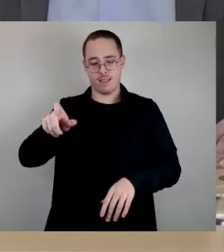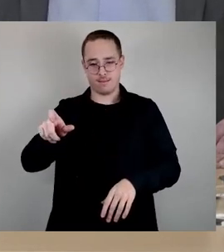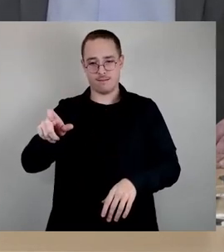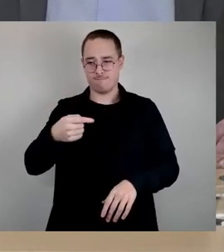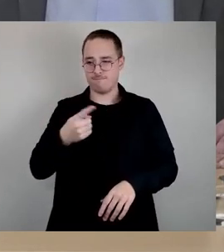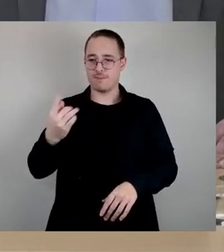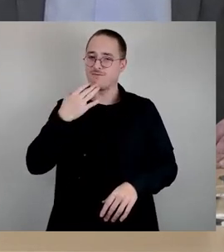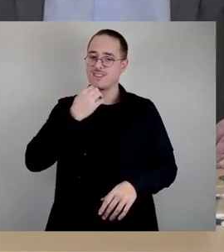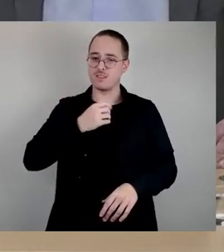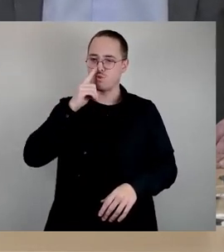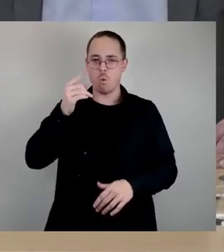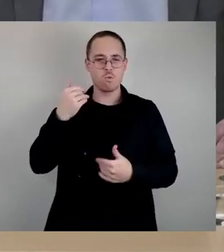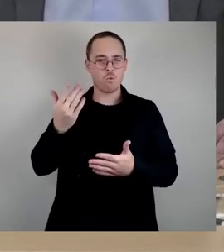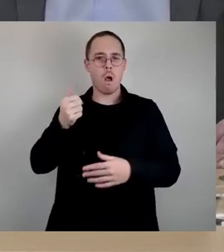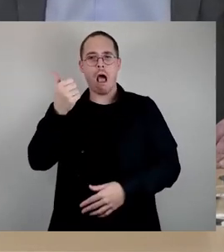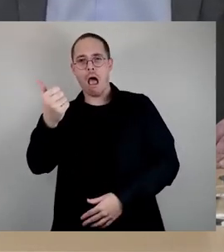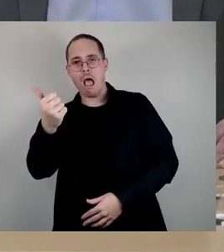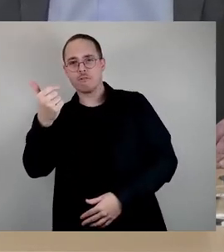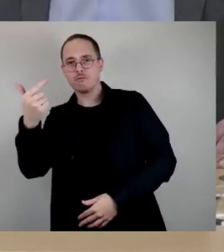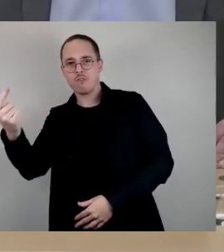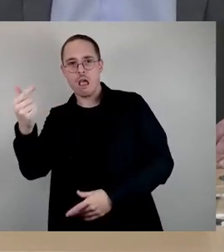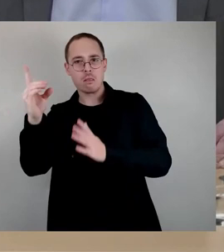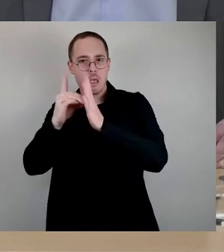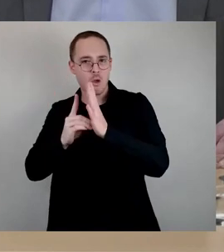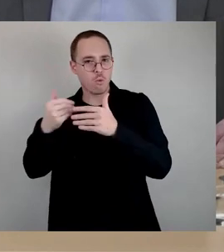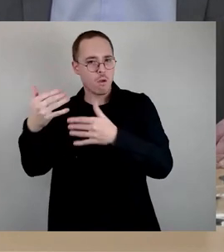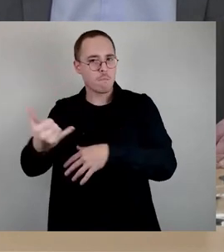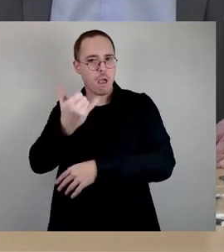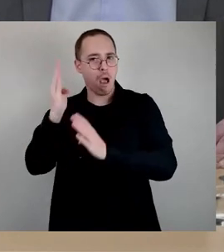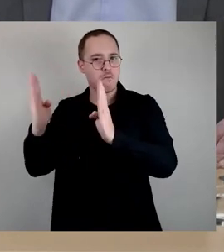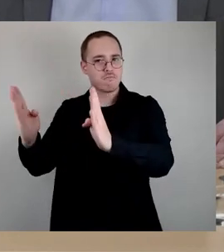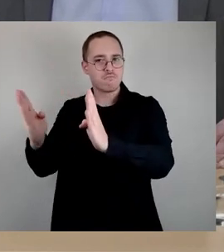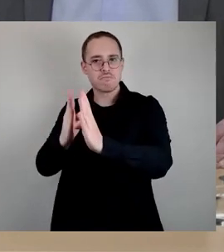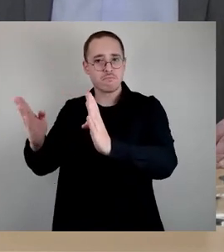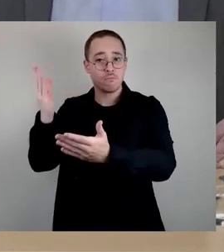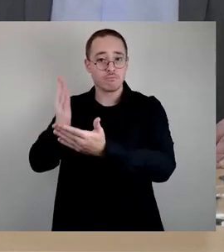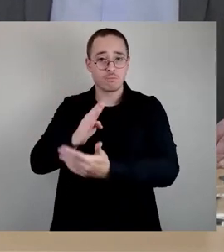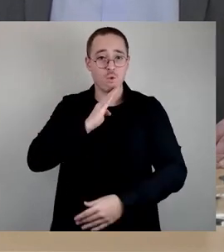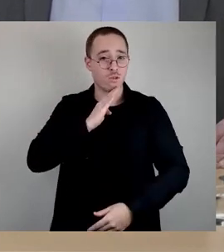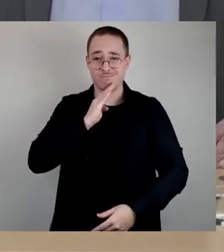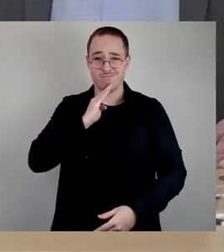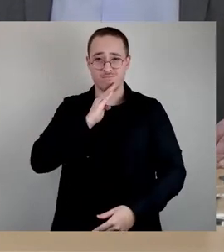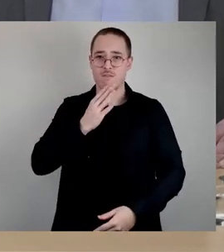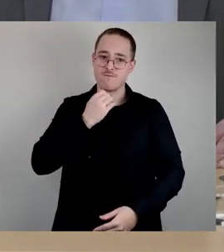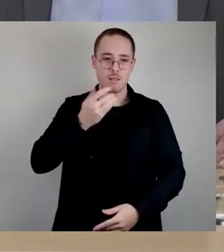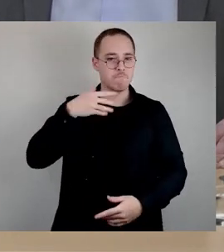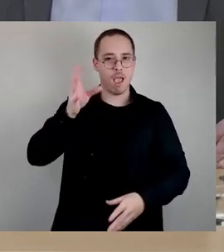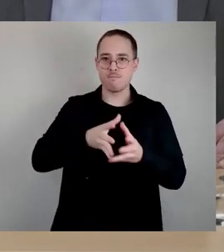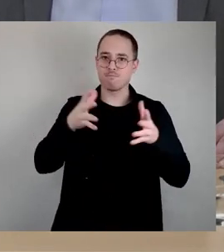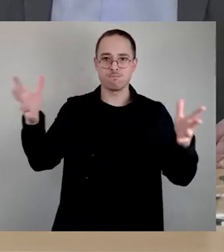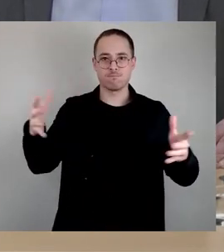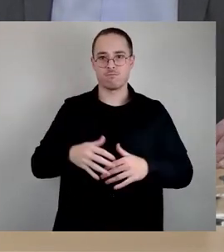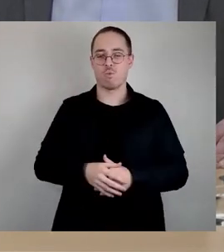Jahr zu beschränken. Das Grundgesetz fasst es dabei einfach zusammen. Die Würde des Menschen ist